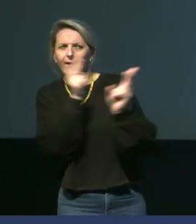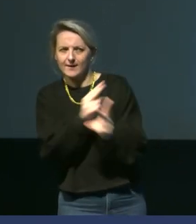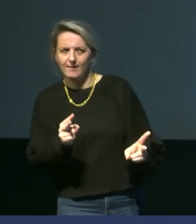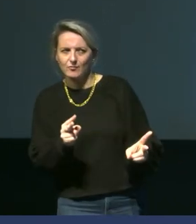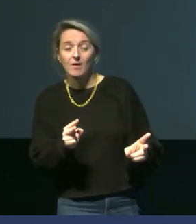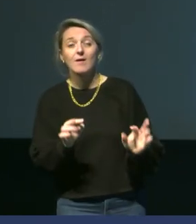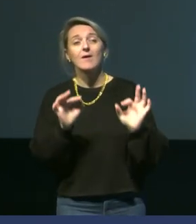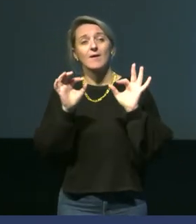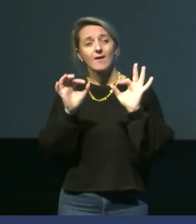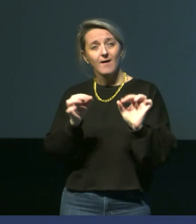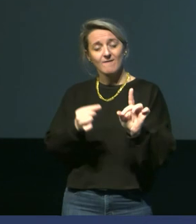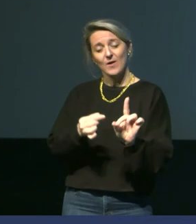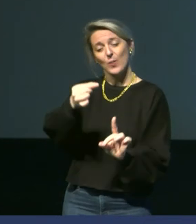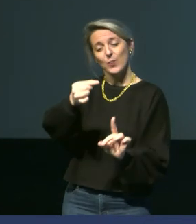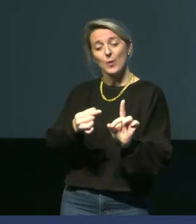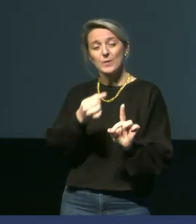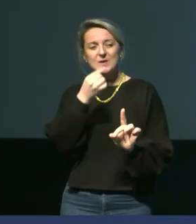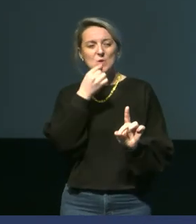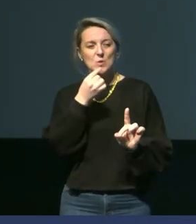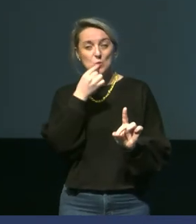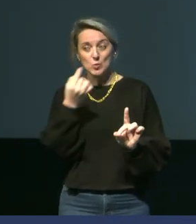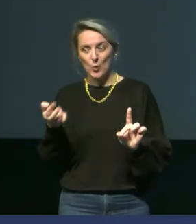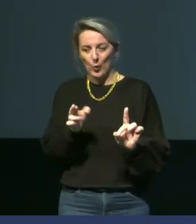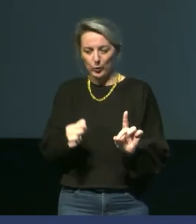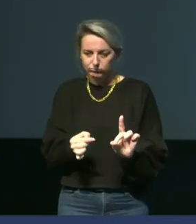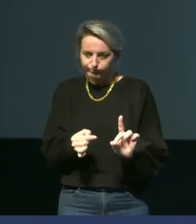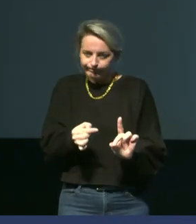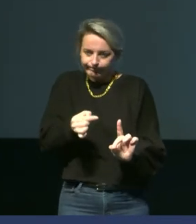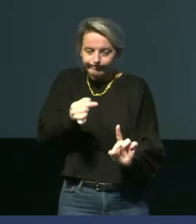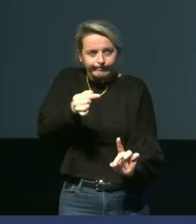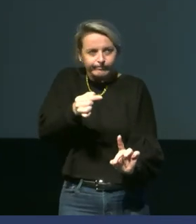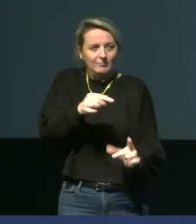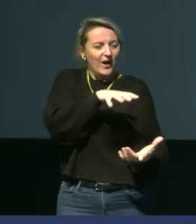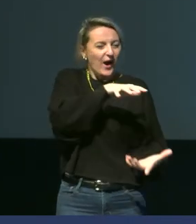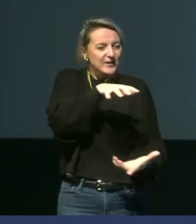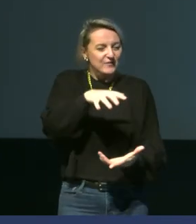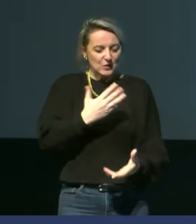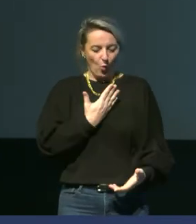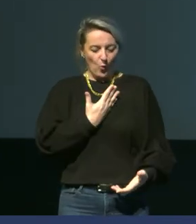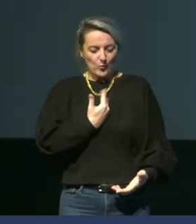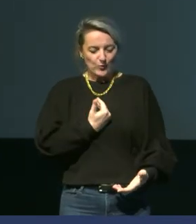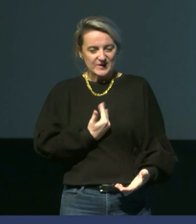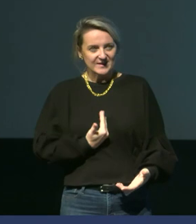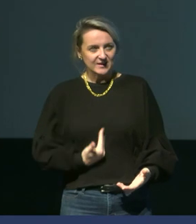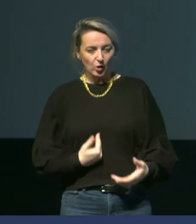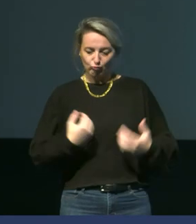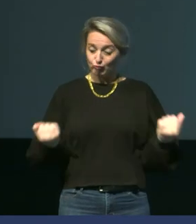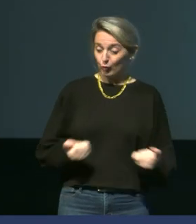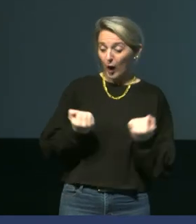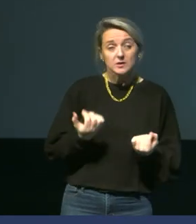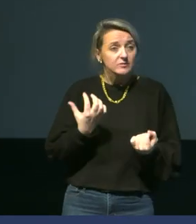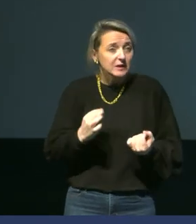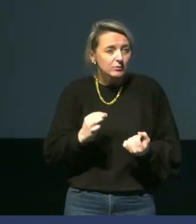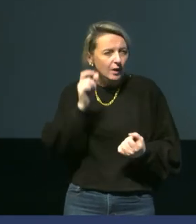température rouge, c'est-à-dire la température abdomielle, va réaugmenter. Les individus sont en train de digérer. On a de l'activité, ce qui paraît logique.